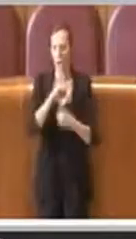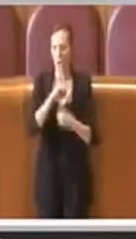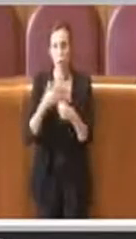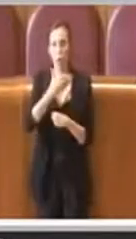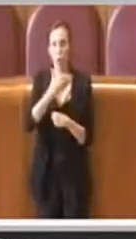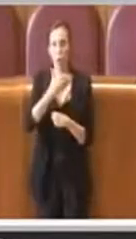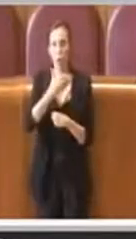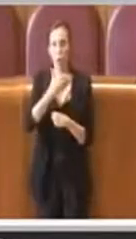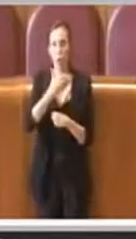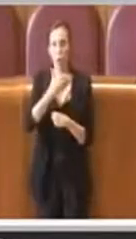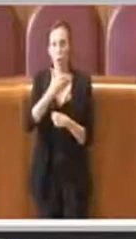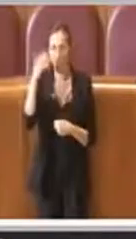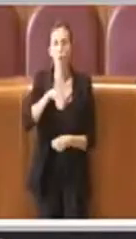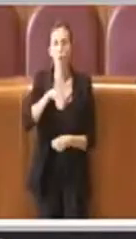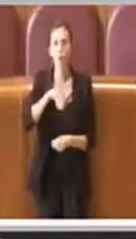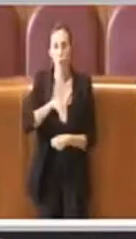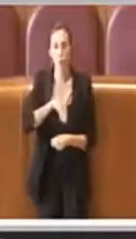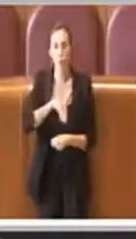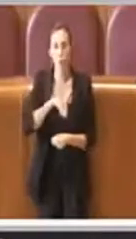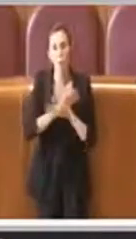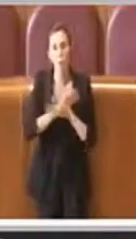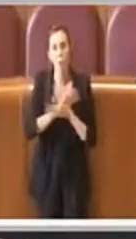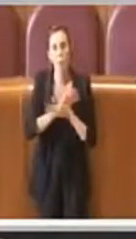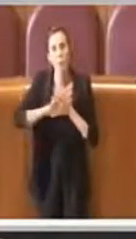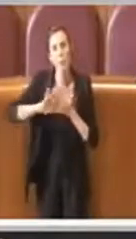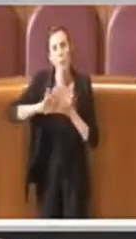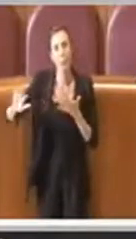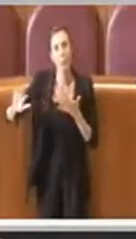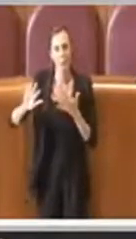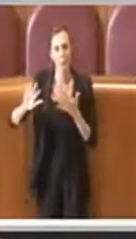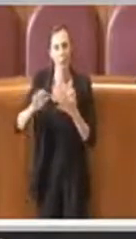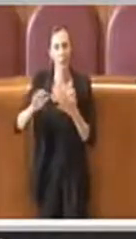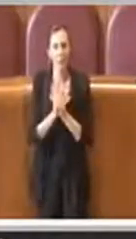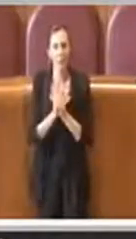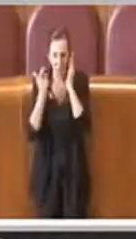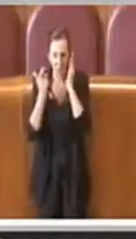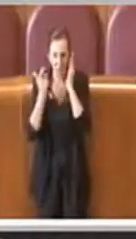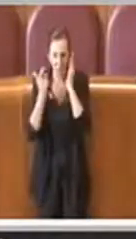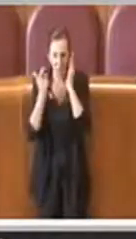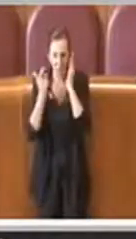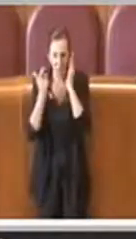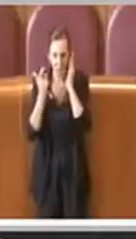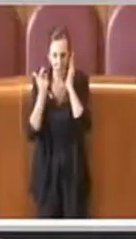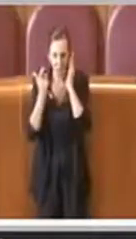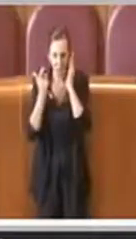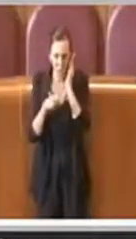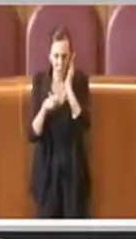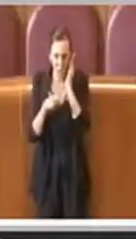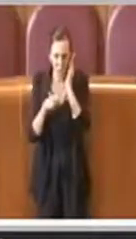degli altri, ma mi sento tranquilla perché so che se c'è un